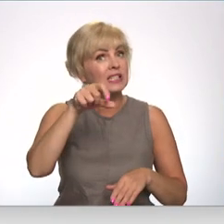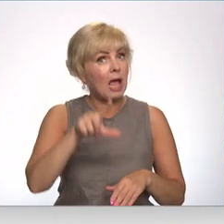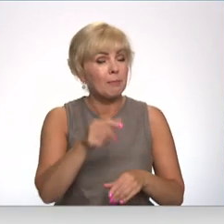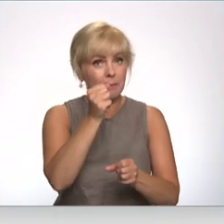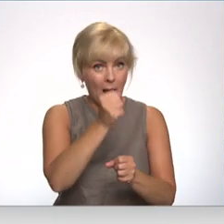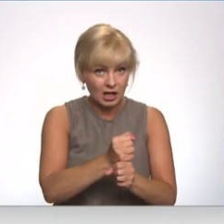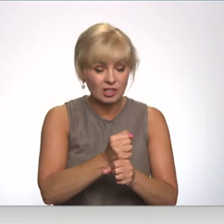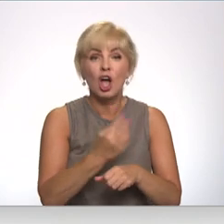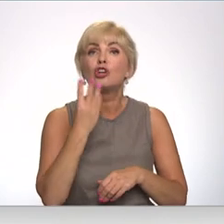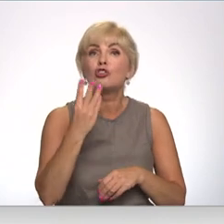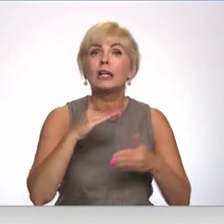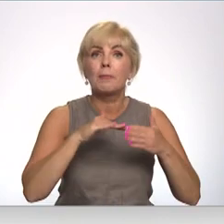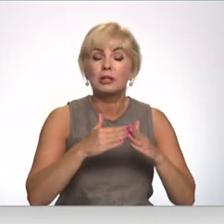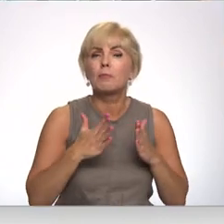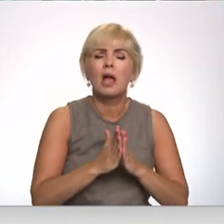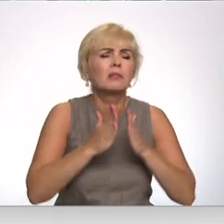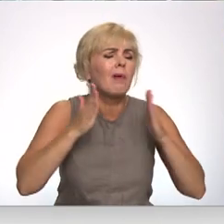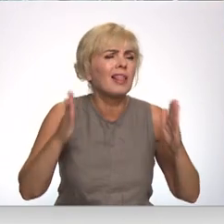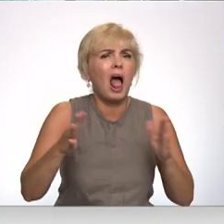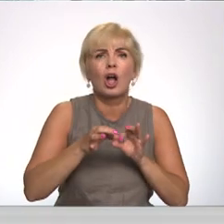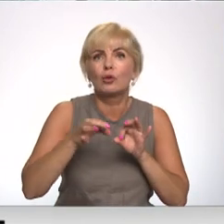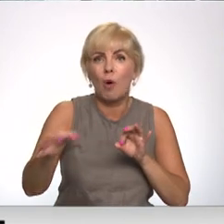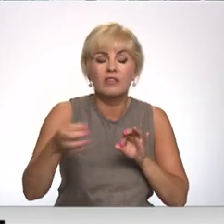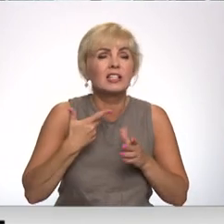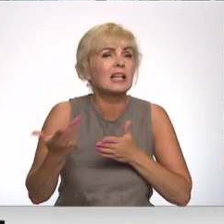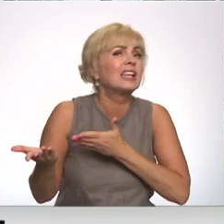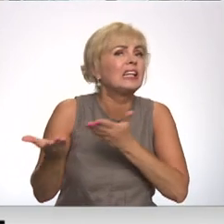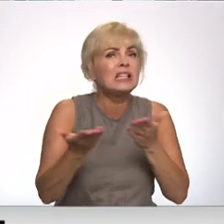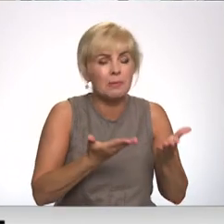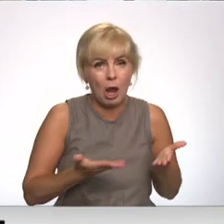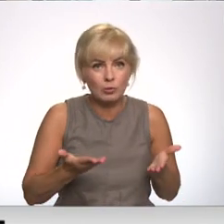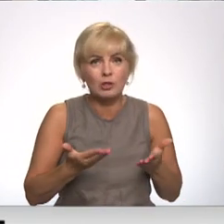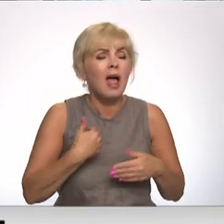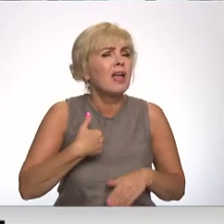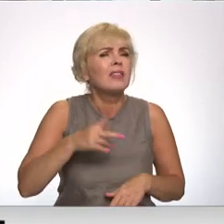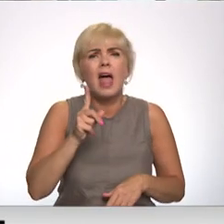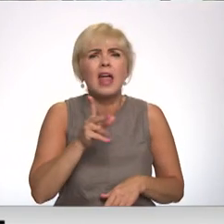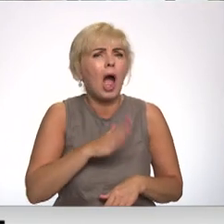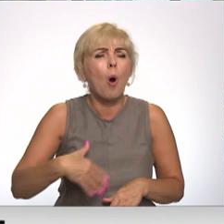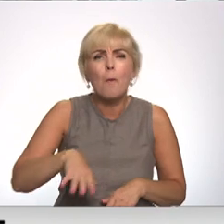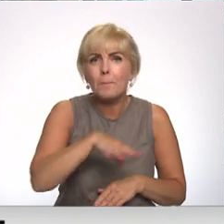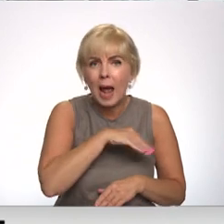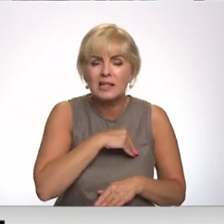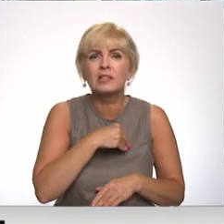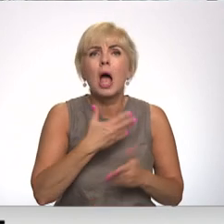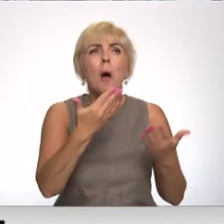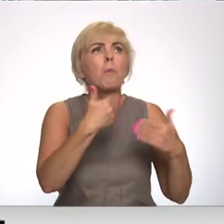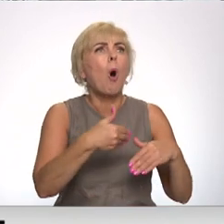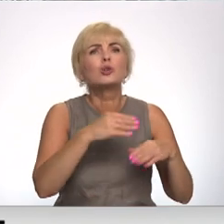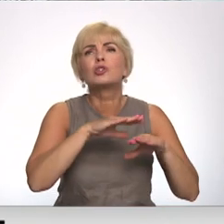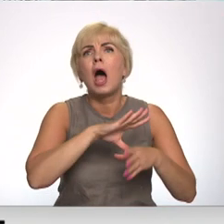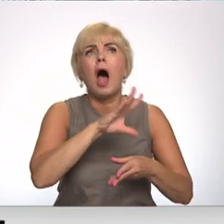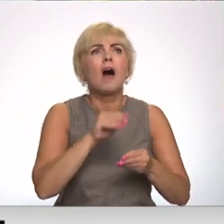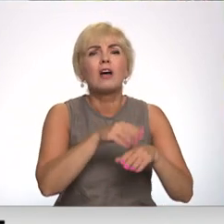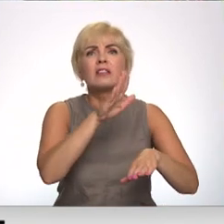4 pilsētas. Mēs esam lielākais novads. Tas ir izmismas. Ne jau mēs politisku apsvaru un dēju